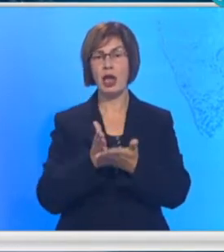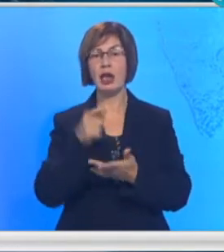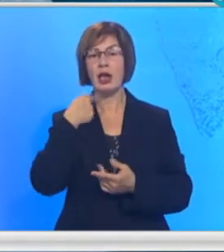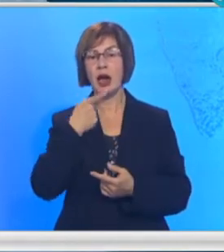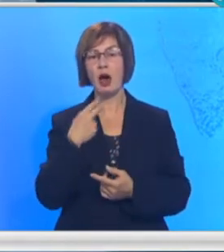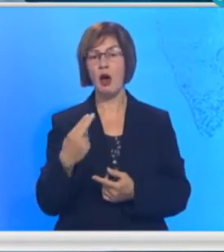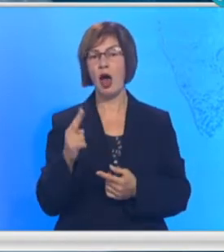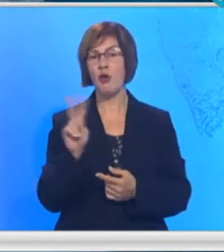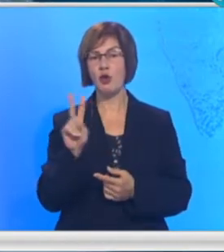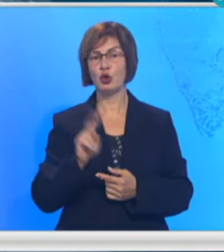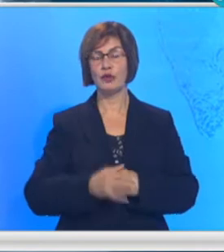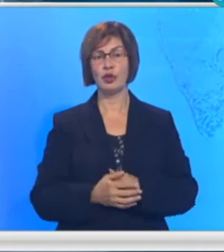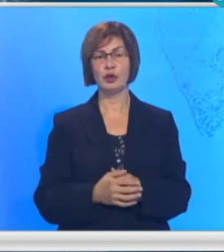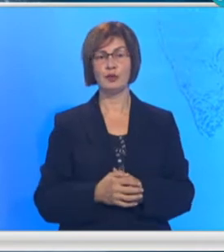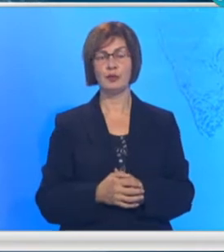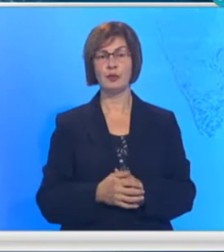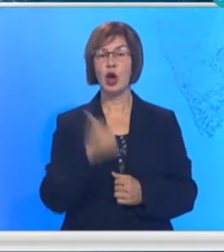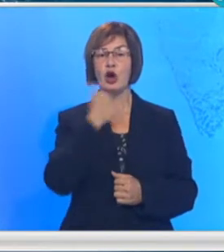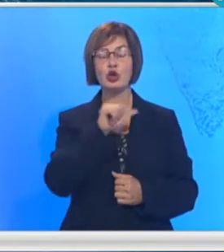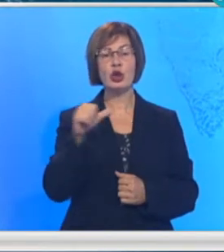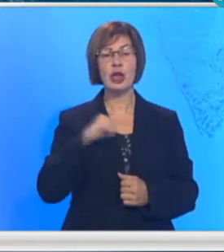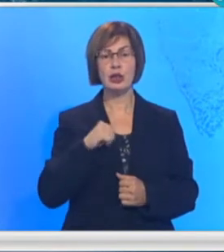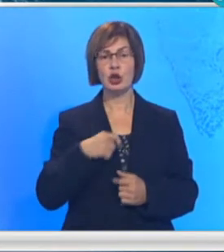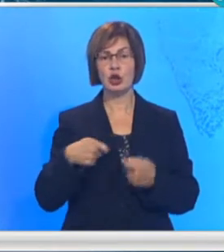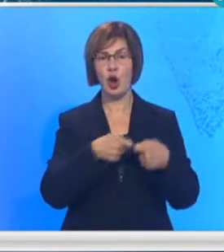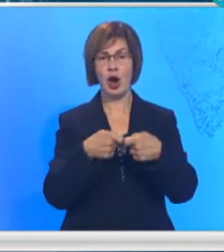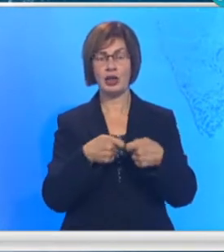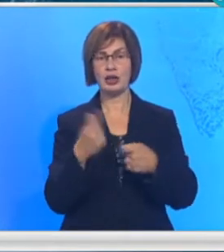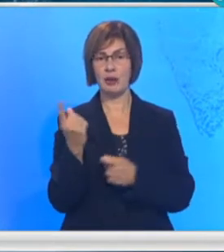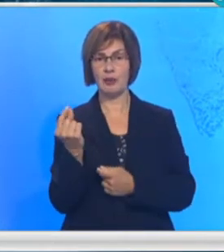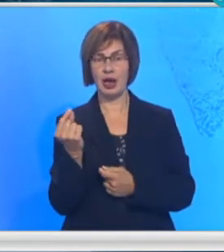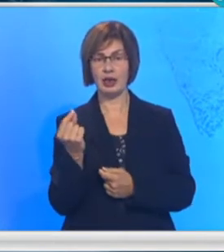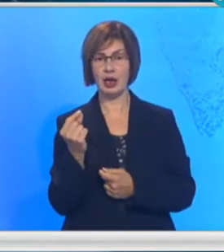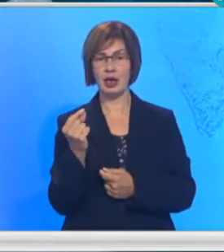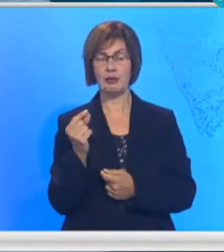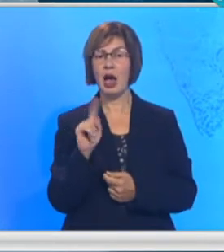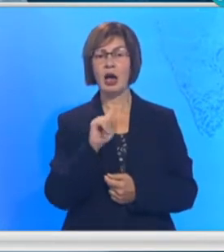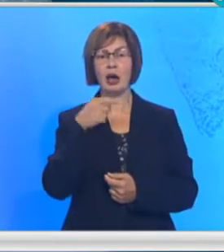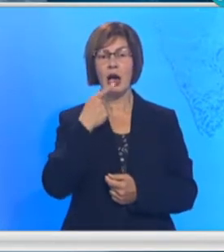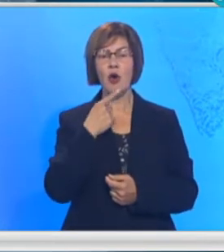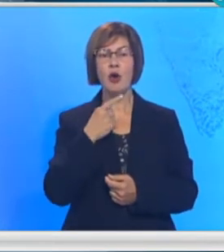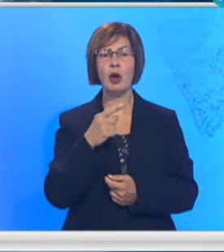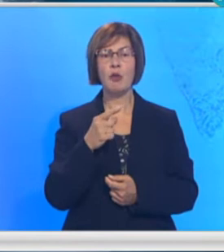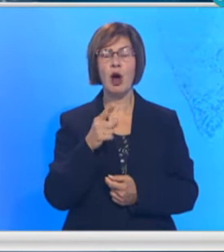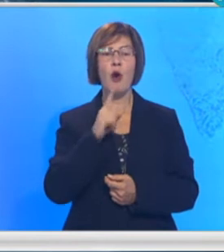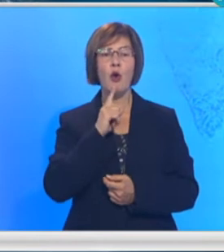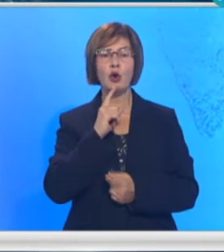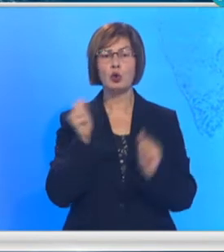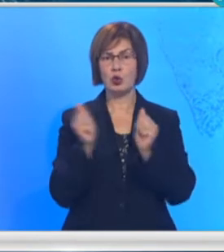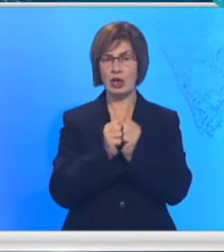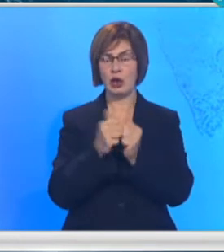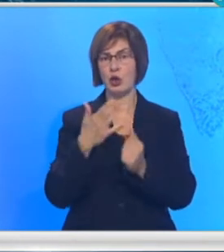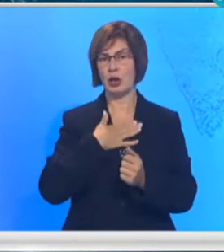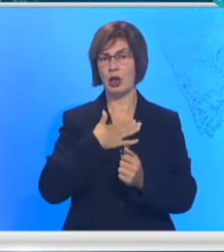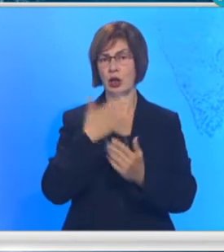rekao je Vučević. Što se tiče koalicijnih partnera, ne govorimo o koalicijnim partnerima koji su s nama na liste. To će